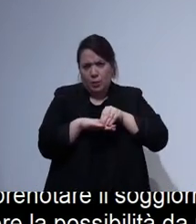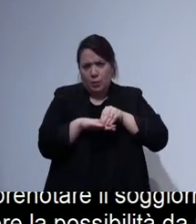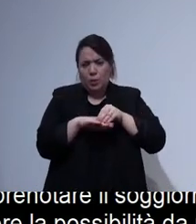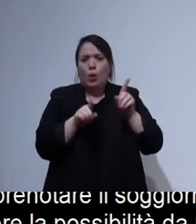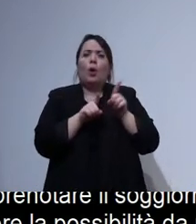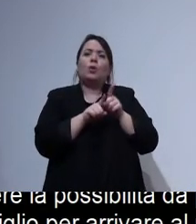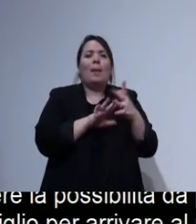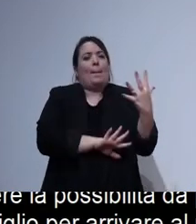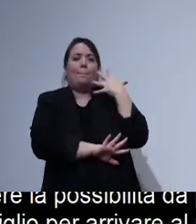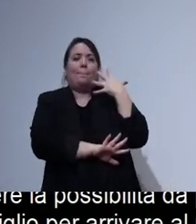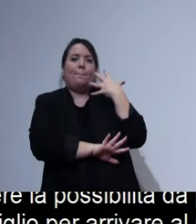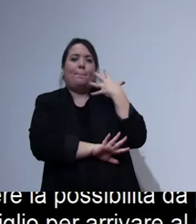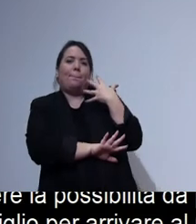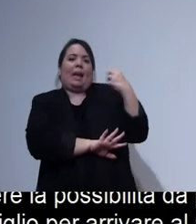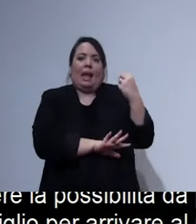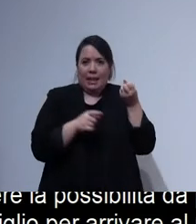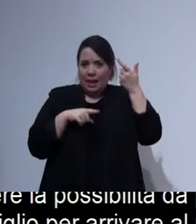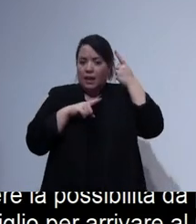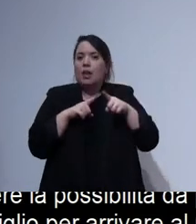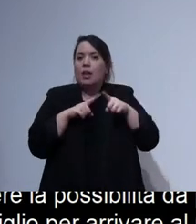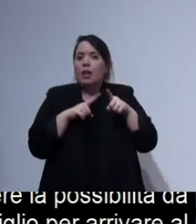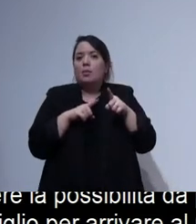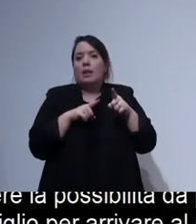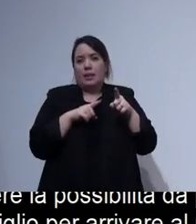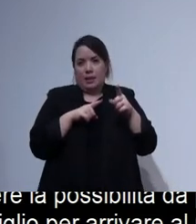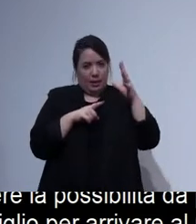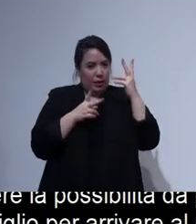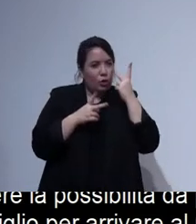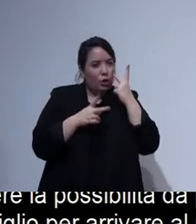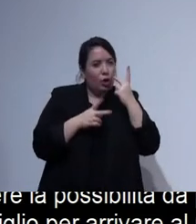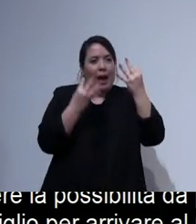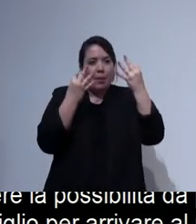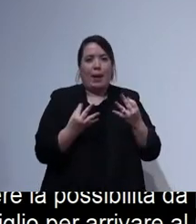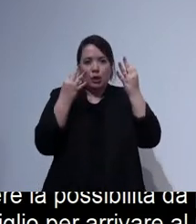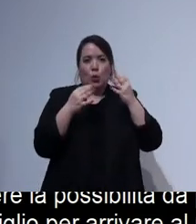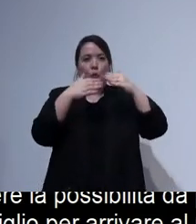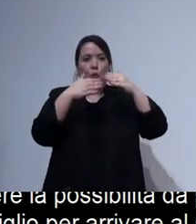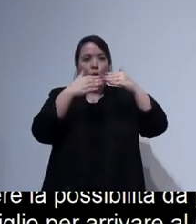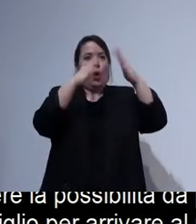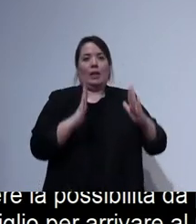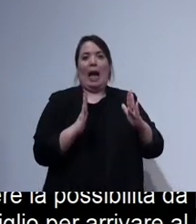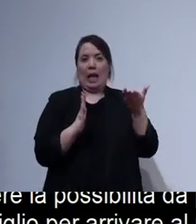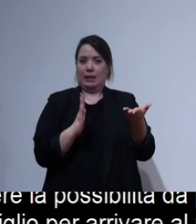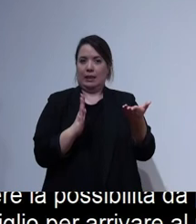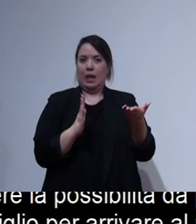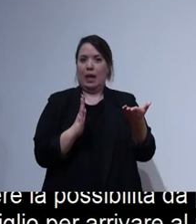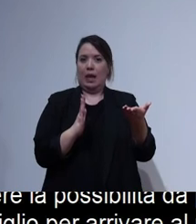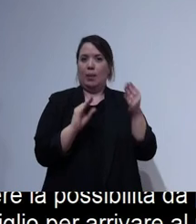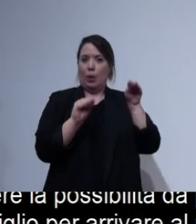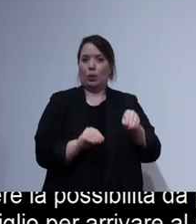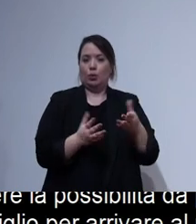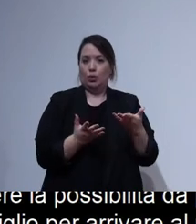alla persona con disabilità visiva per appunto per individuare meglio la persona cioè il posto